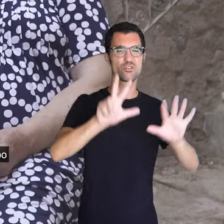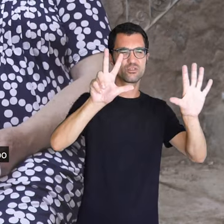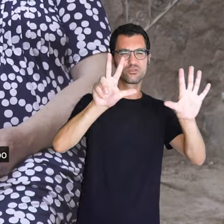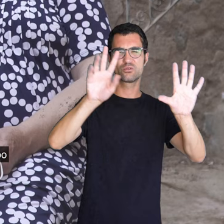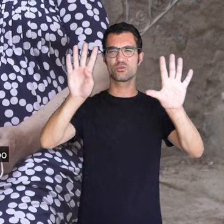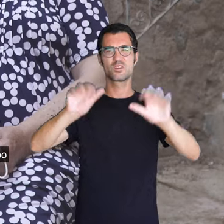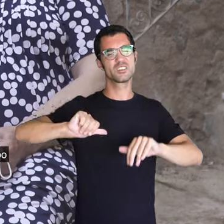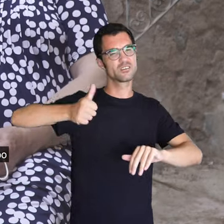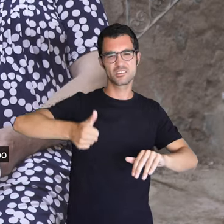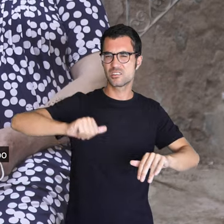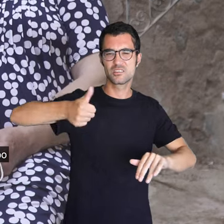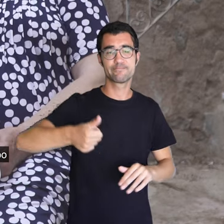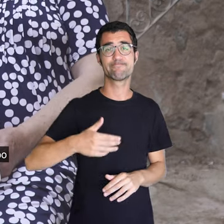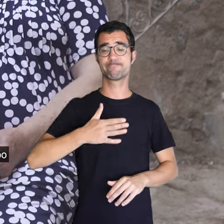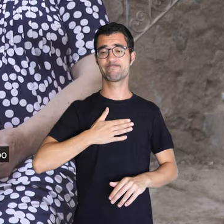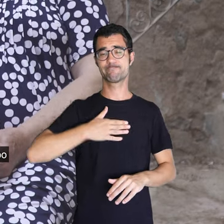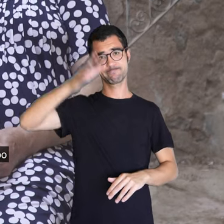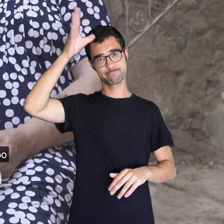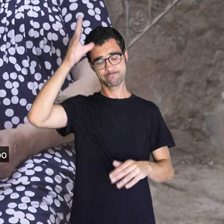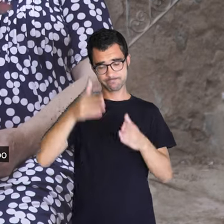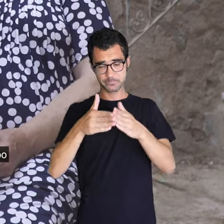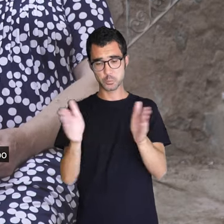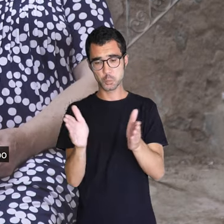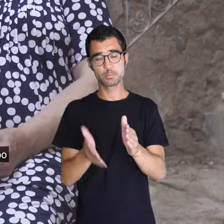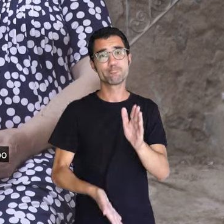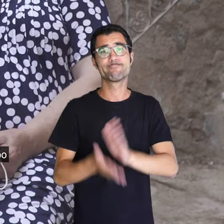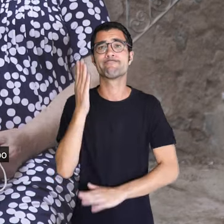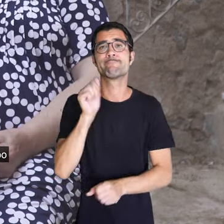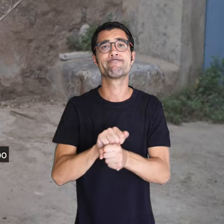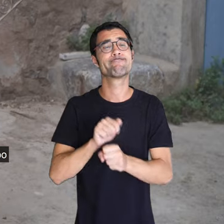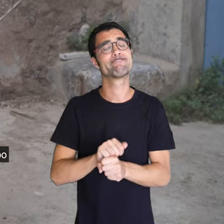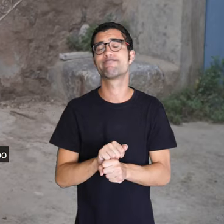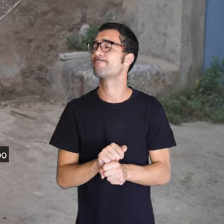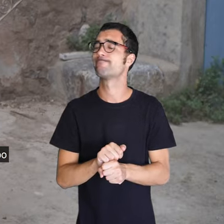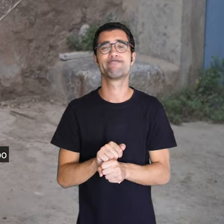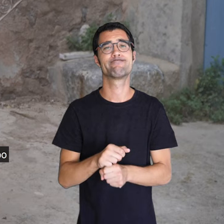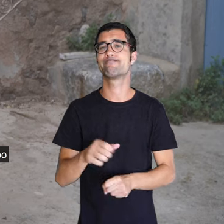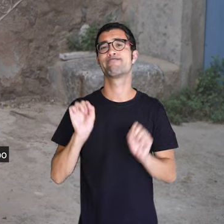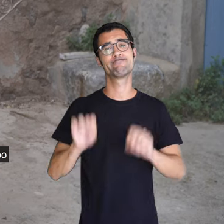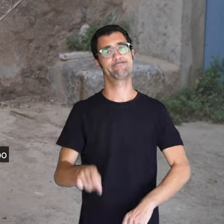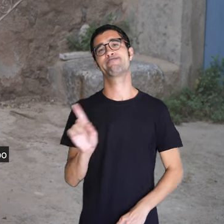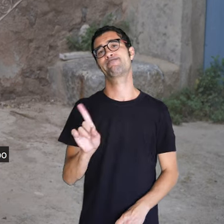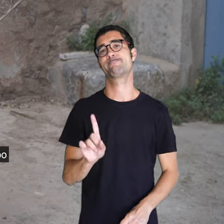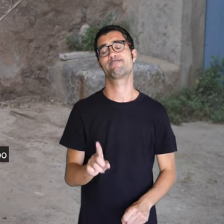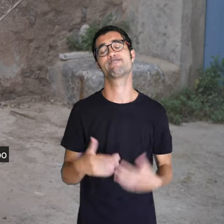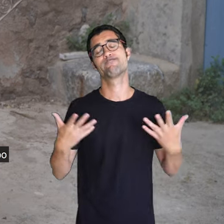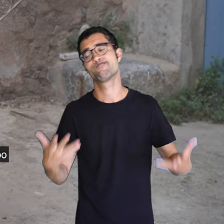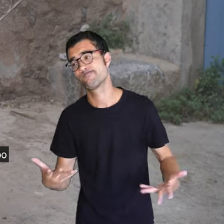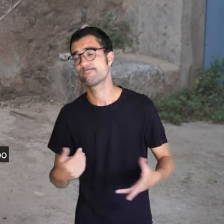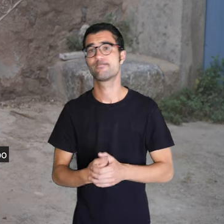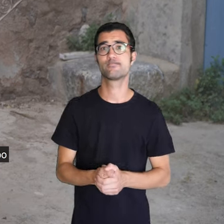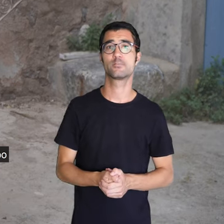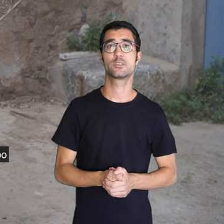mon pare era un poc petit, i no podia sortir, no podia sortir d'esport. I bueno, ja hi